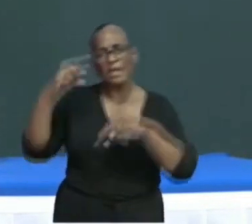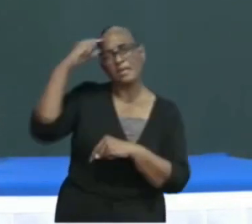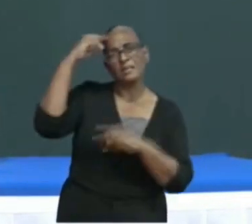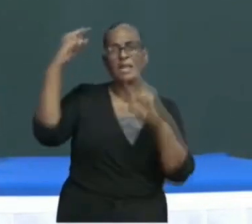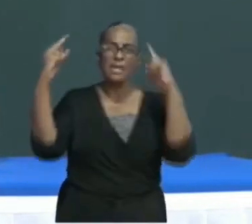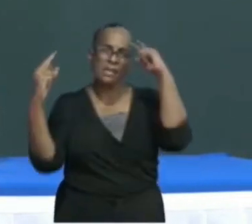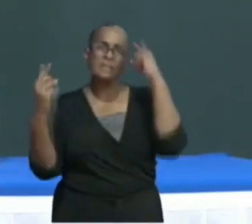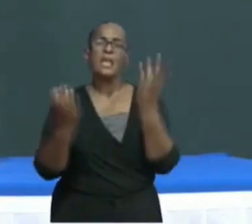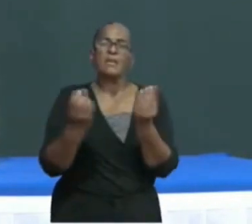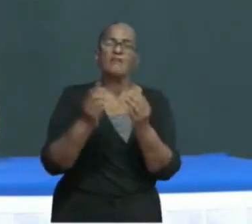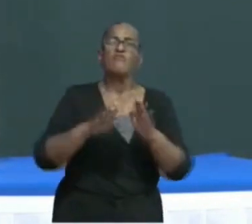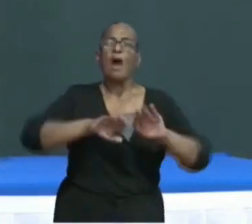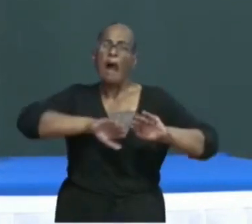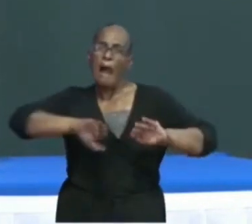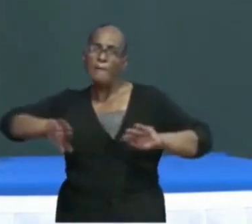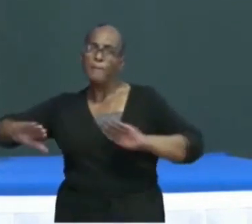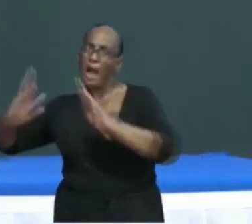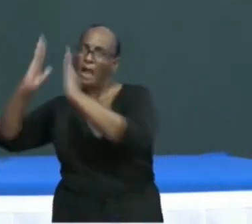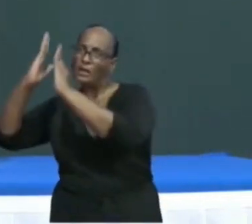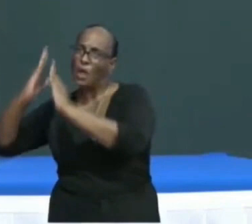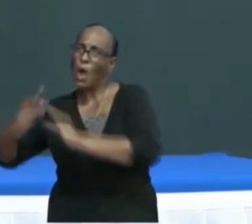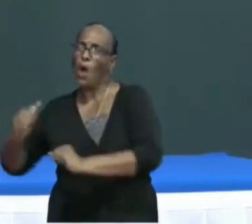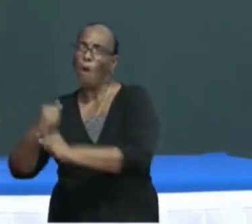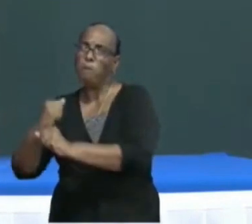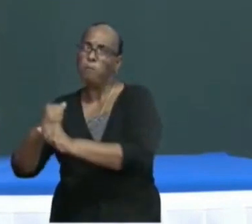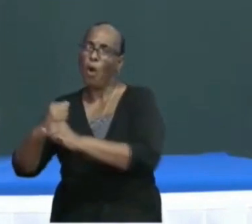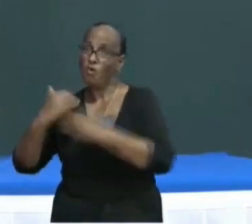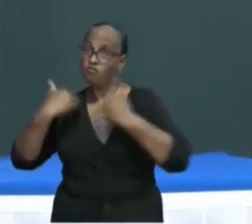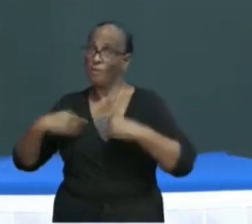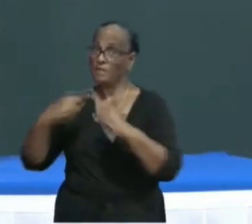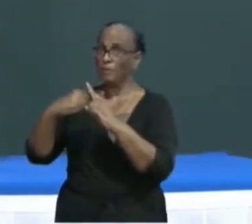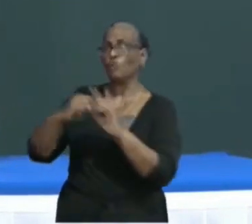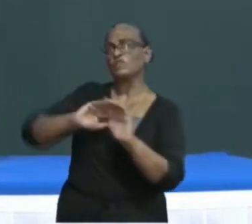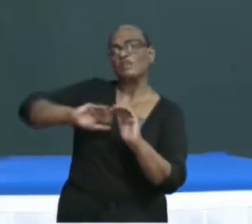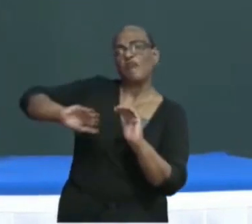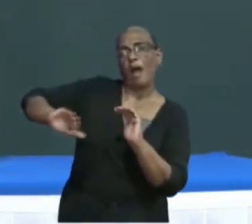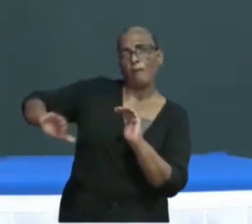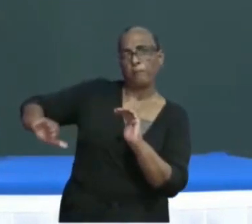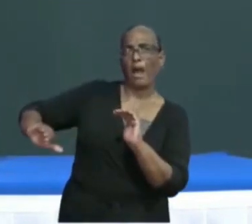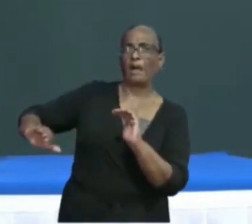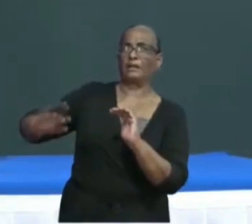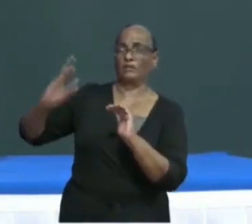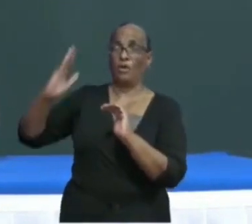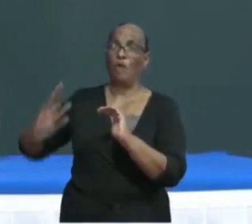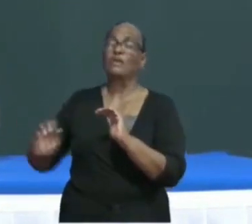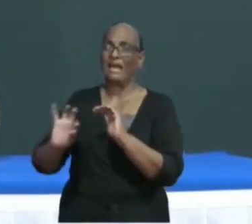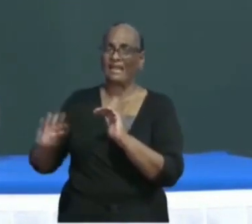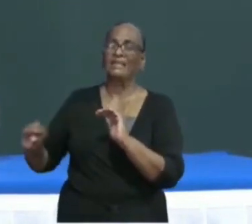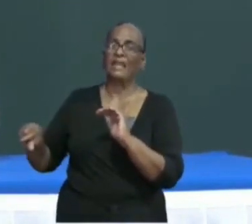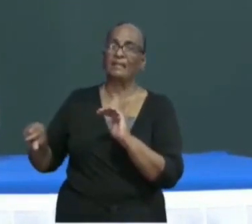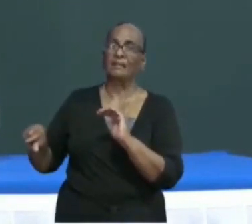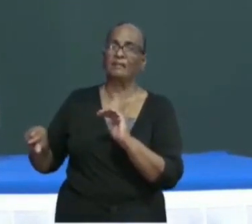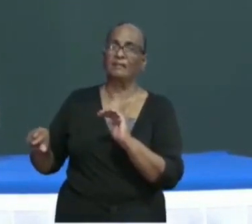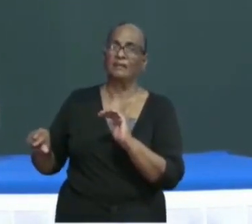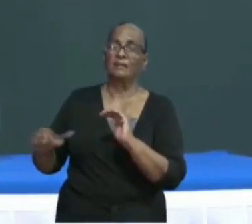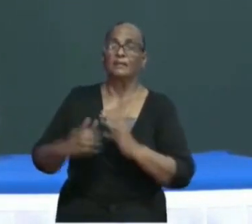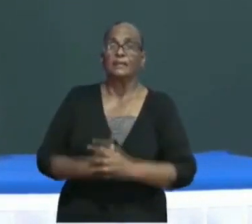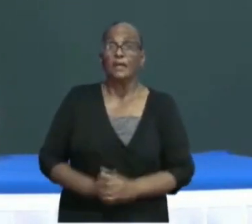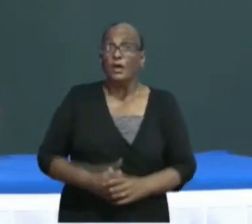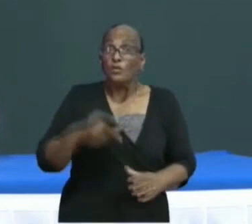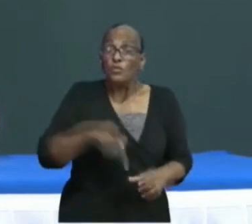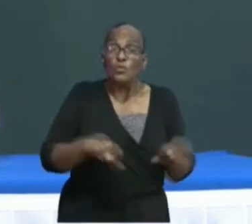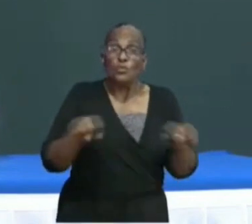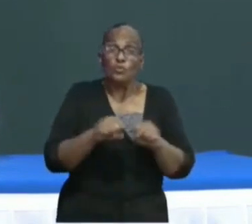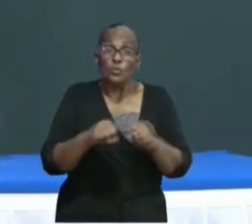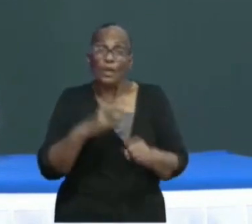voor quarantaine. Voor mensen die dus gewoon positief zijn en niet ziek zijn. We zijn